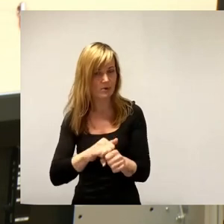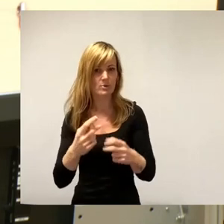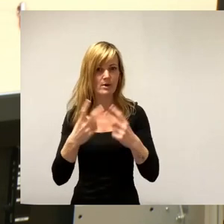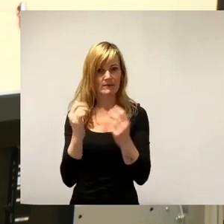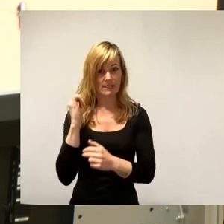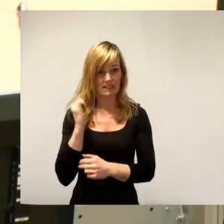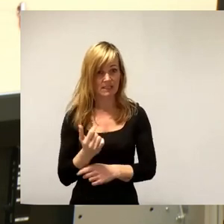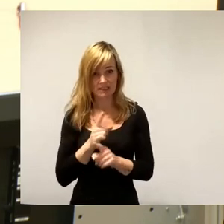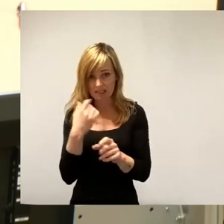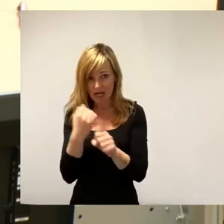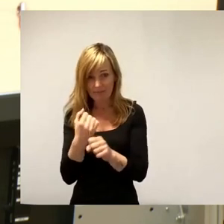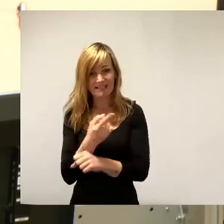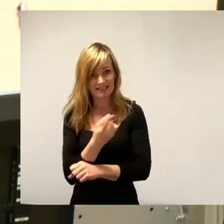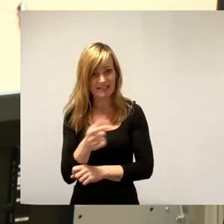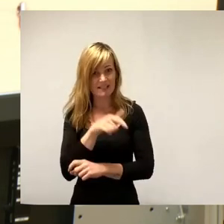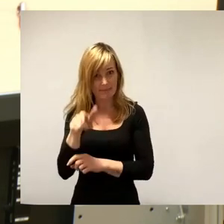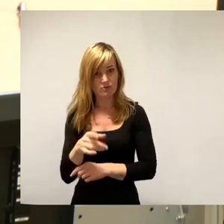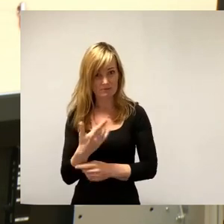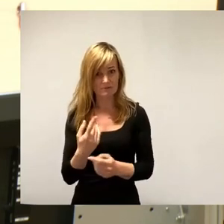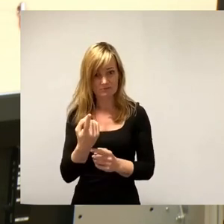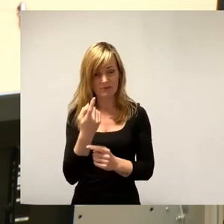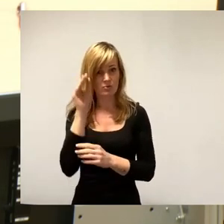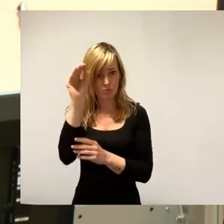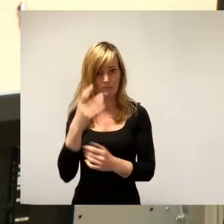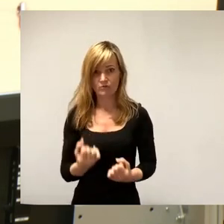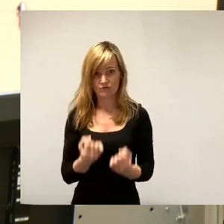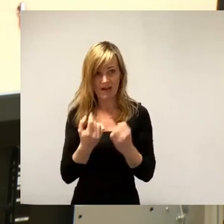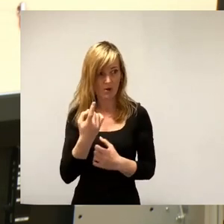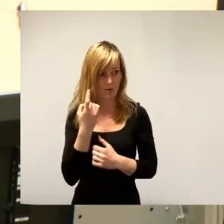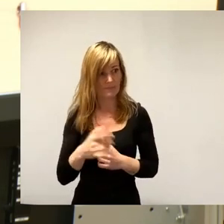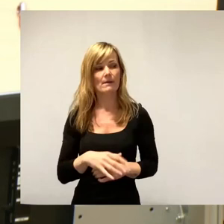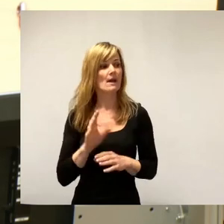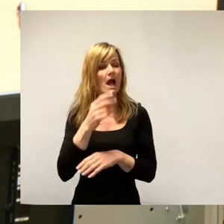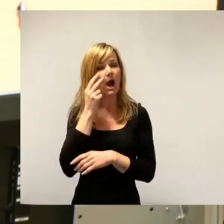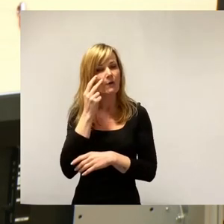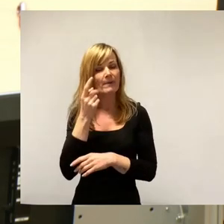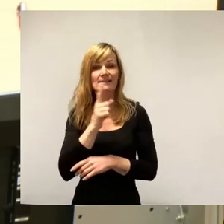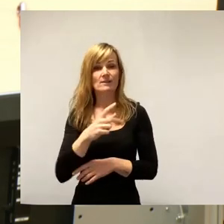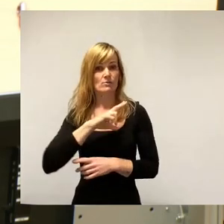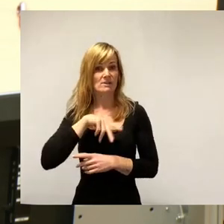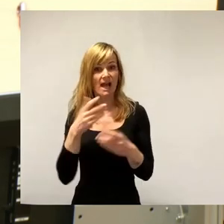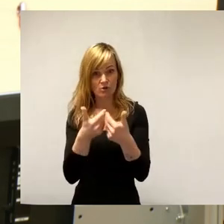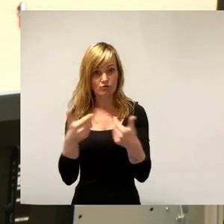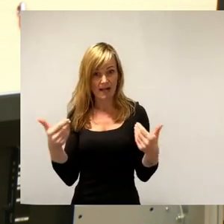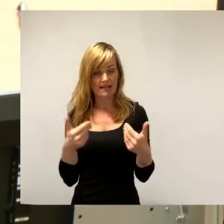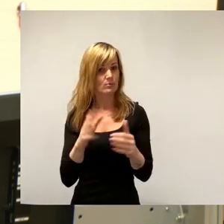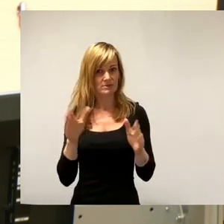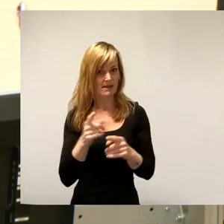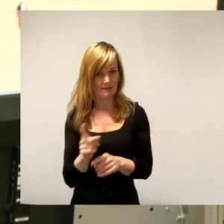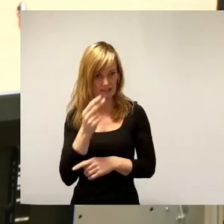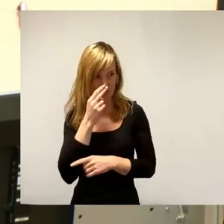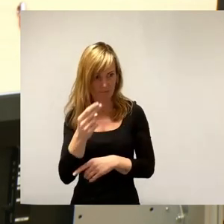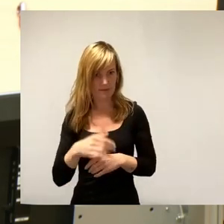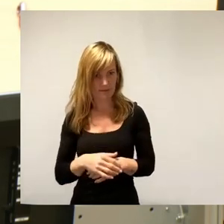in Dresden. Darauf müssen wir achten. Wir dürfen nicht zulassen, dass es eine soziale Spaltung gibt. Weiter zum Antrag